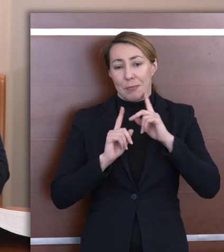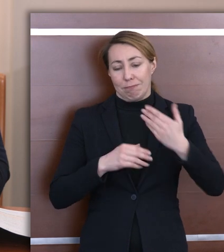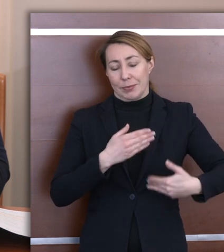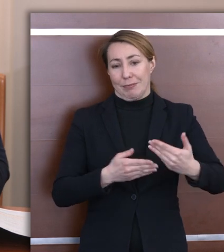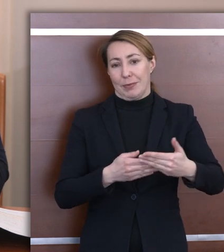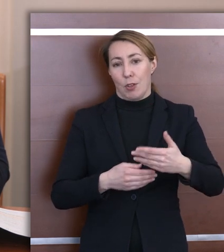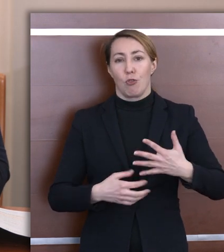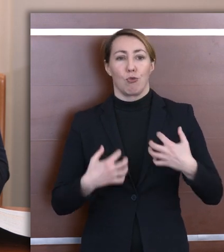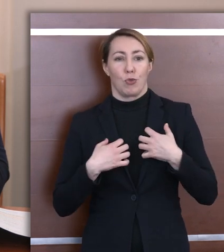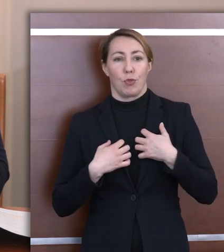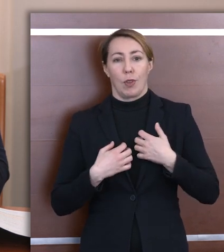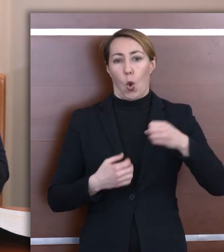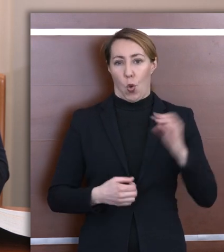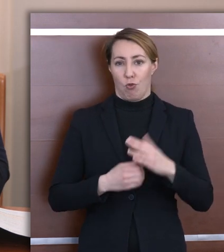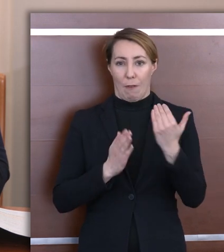warunkach życiowych.